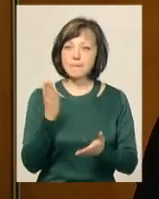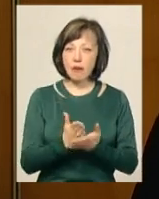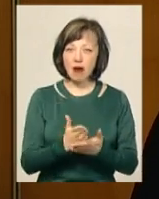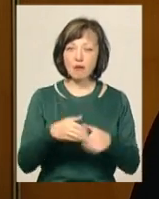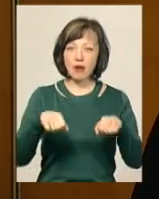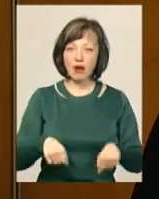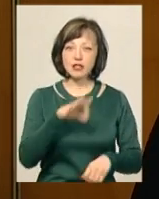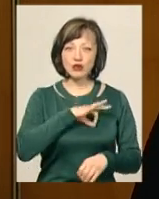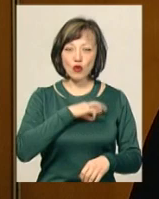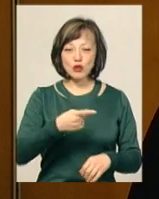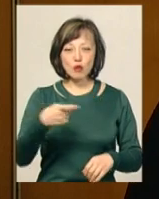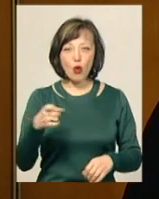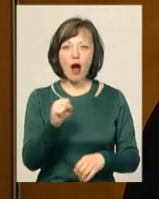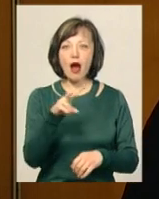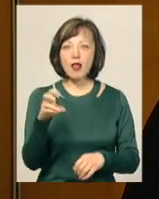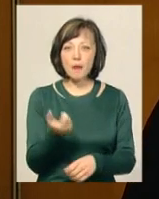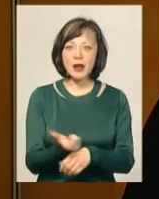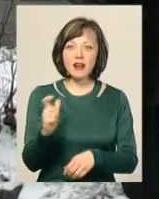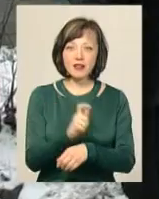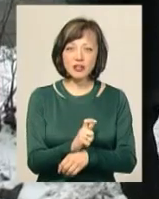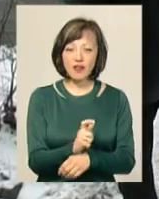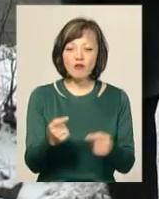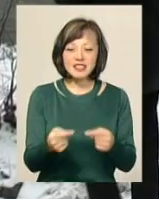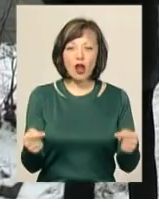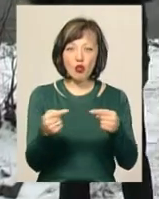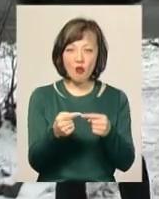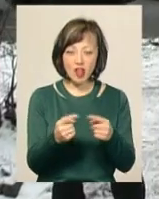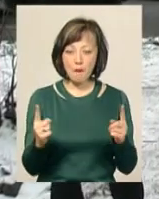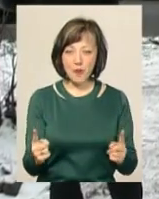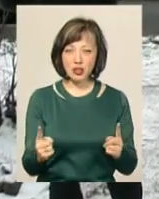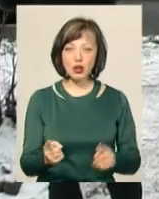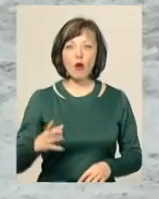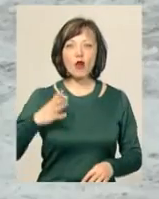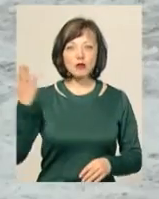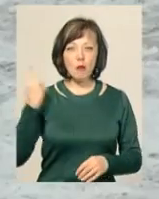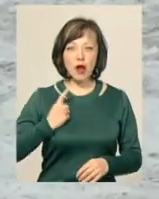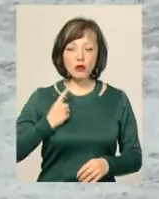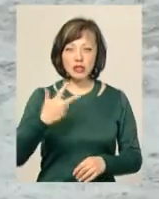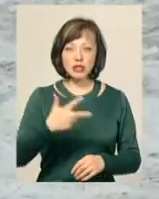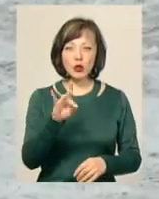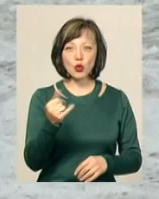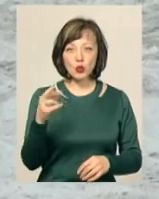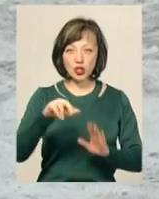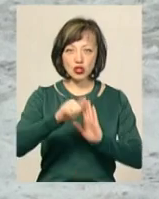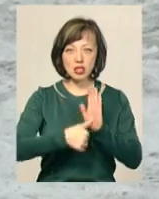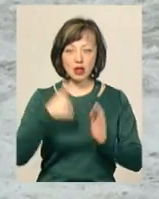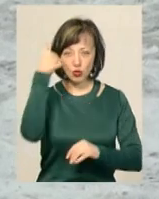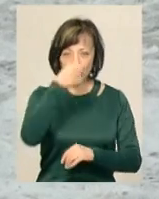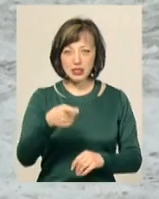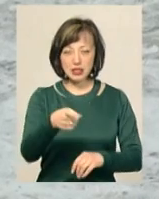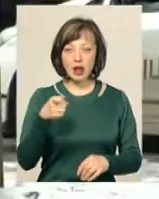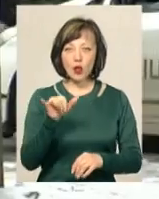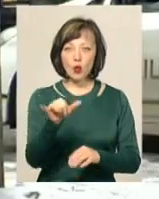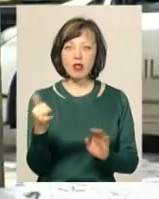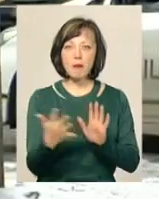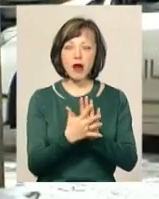застосувати вогнепальну зброю, але перевищив встановлені межі. Колишній правоохоронець був серед патрульних, які 30 грудня 2016 року стріляли у